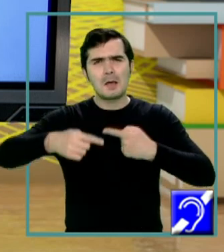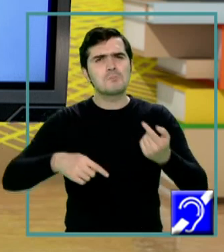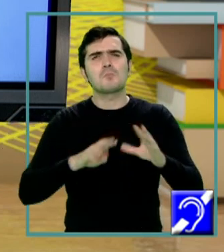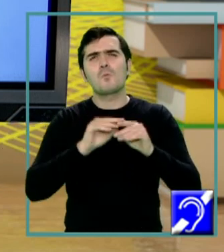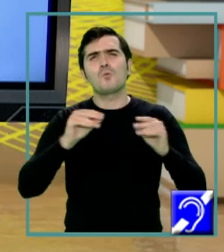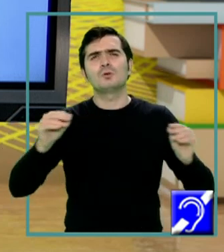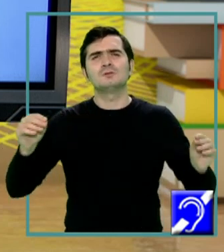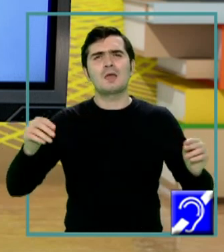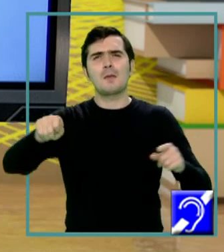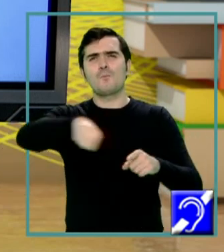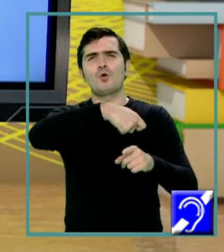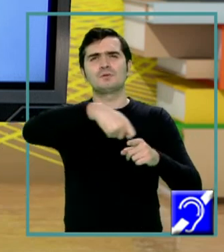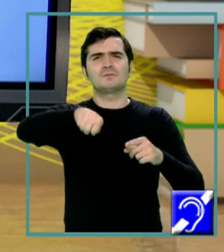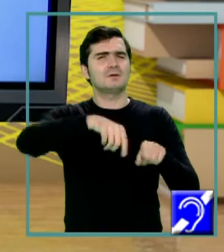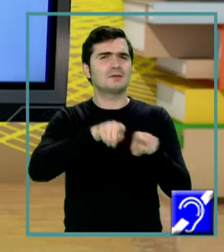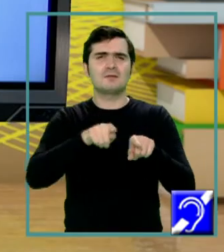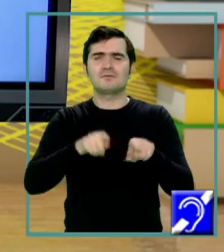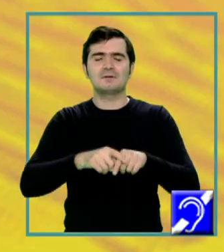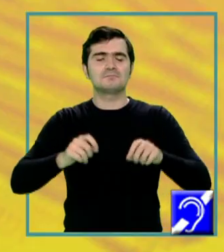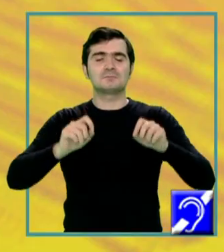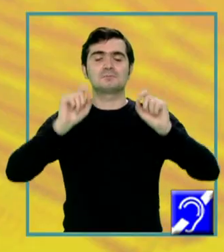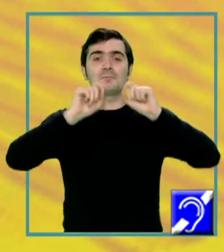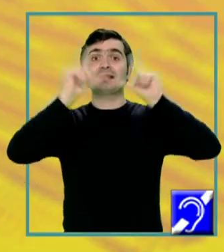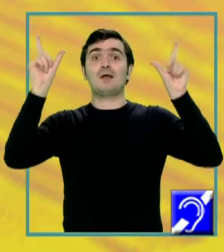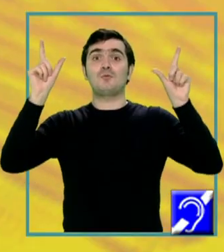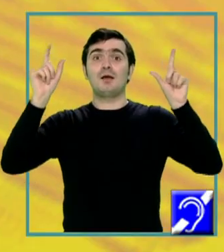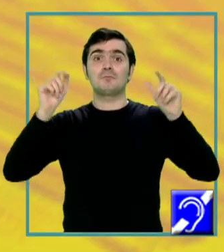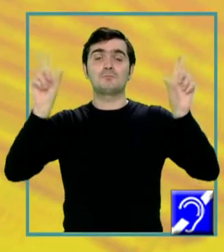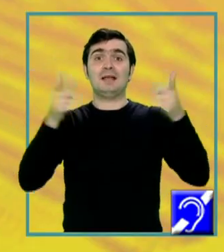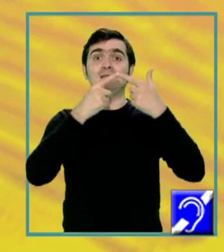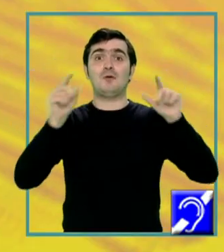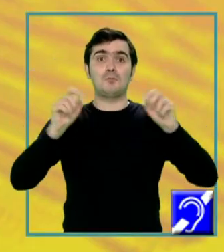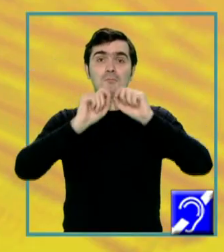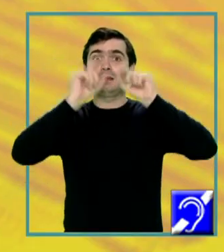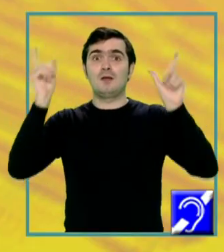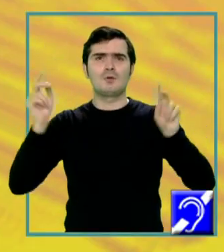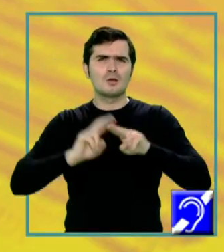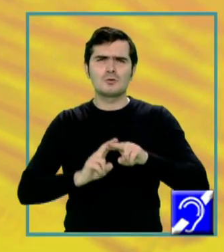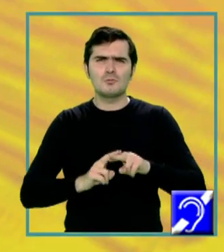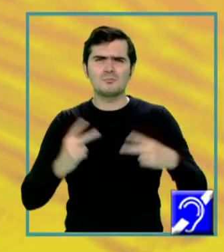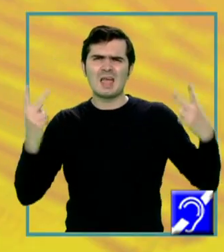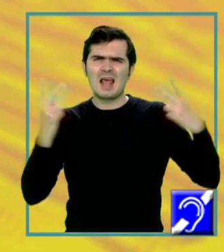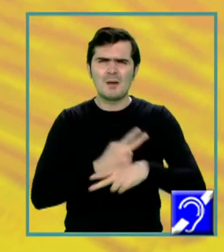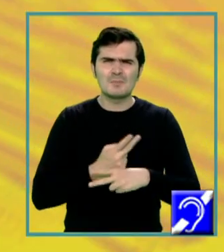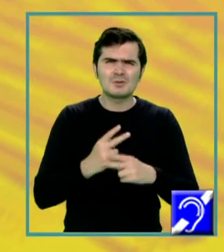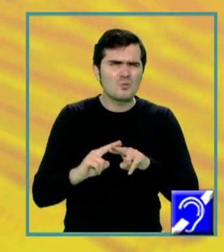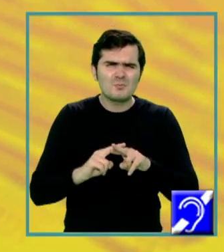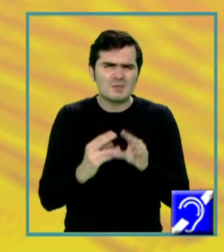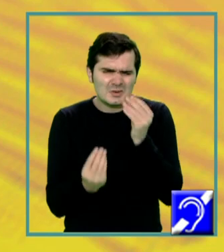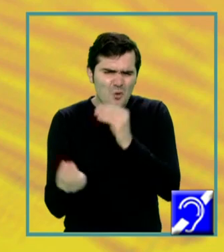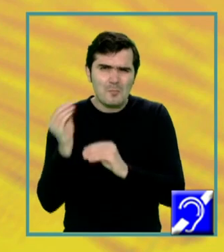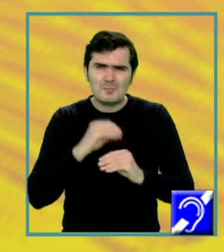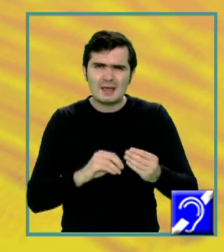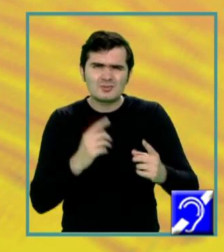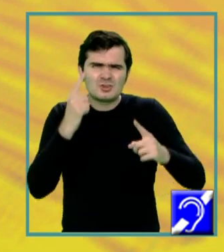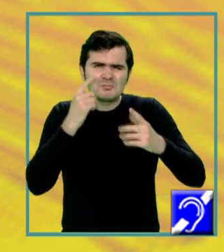absolut miraculoase, spectaculoase, prin rapiditatea, precizia și complexitatea cu care